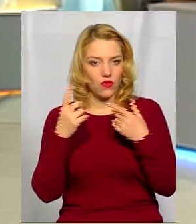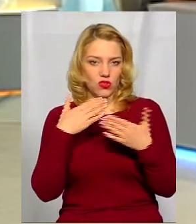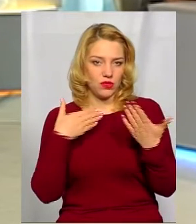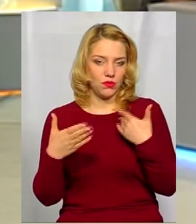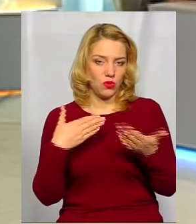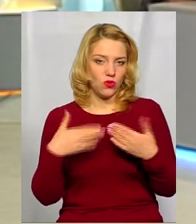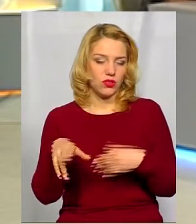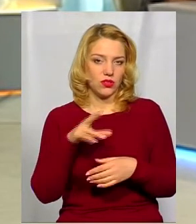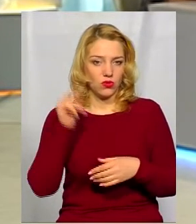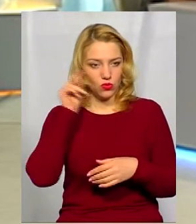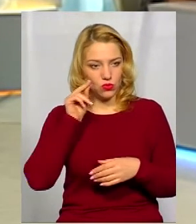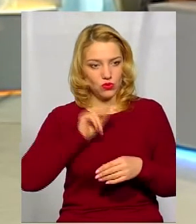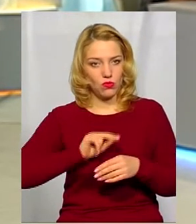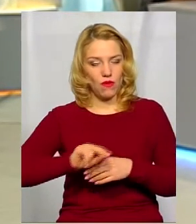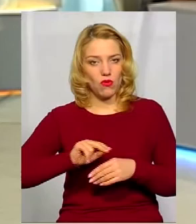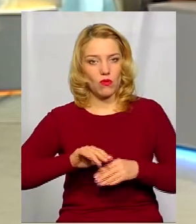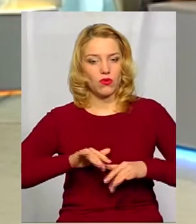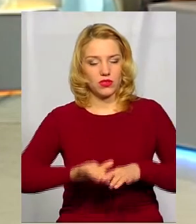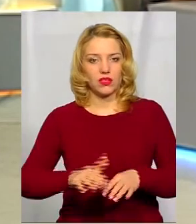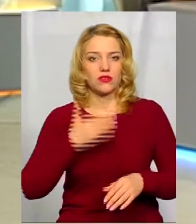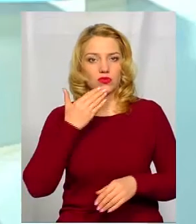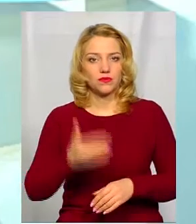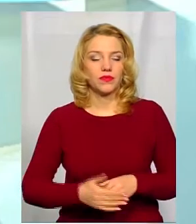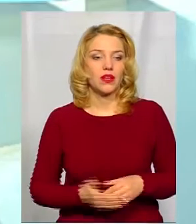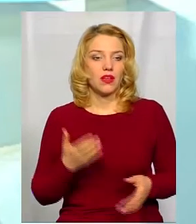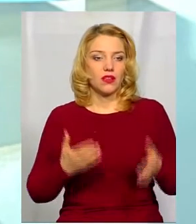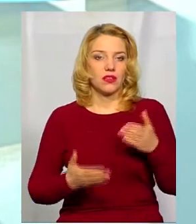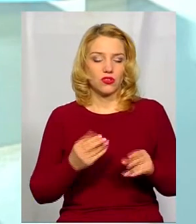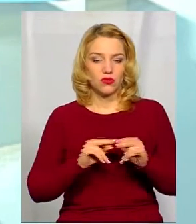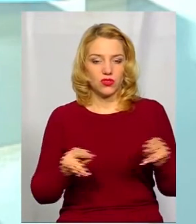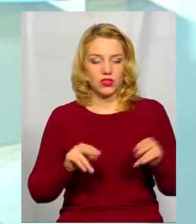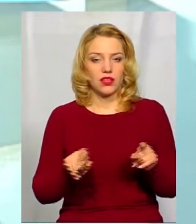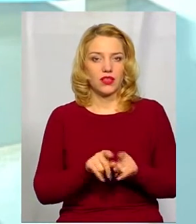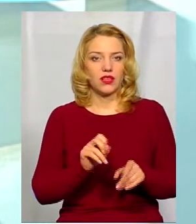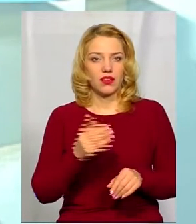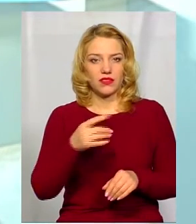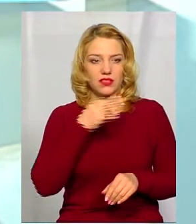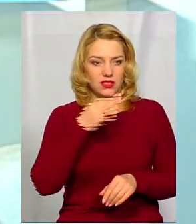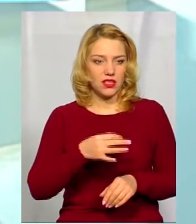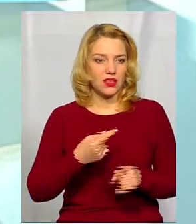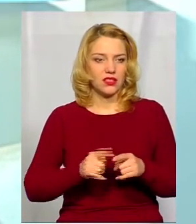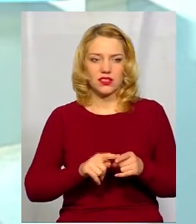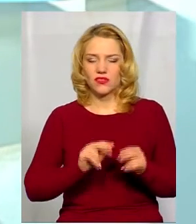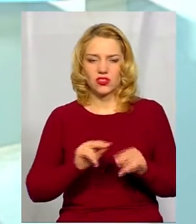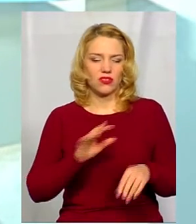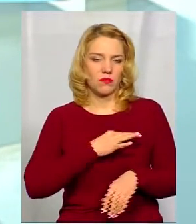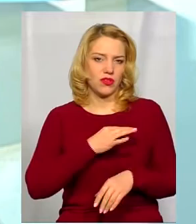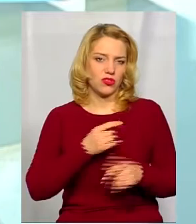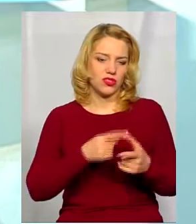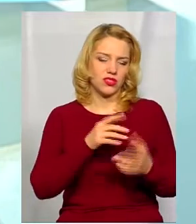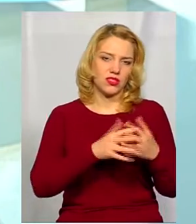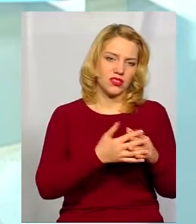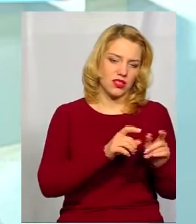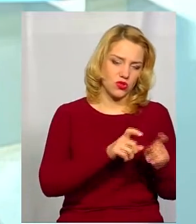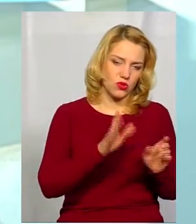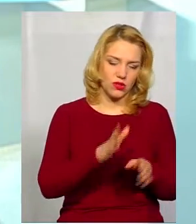до учбового процесу? Як, на вашу думку? Мені здається, якщо вчитель отакий, як ви сказали, то йому байдуже, де працювати. Чи це буде сільська